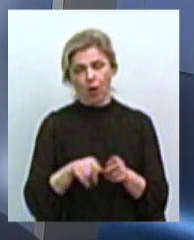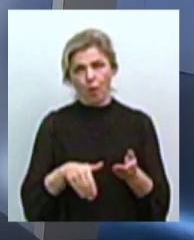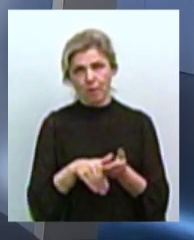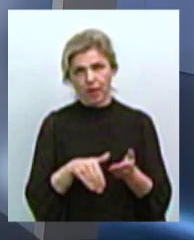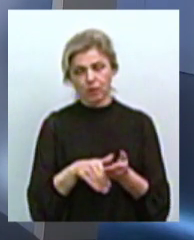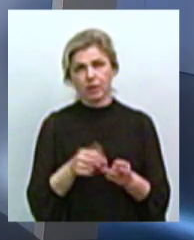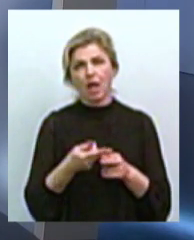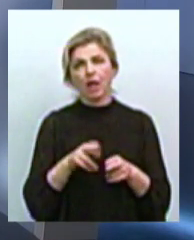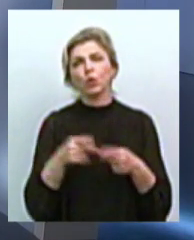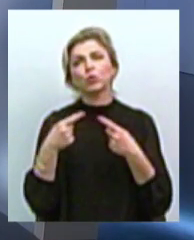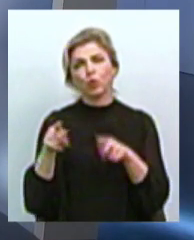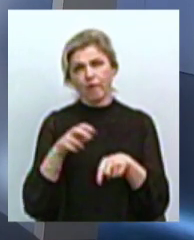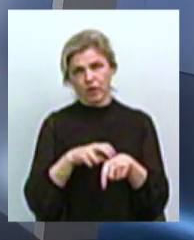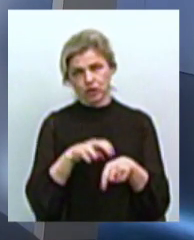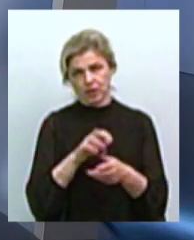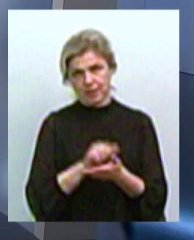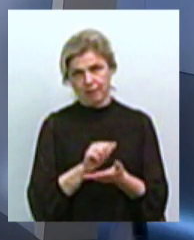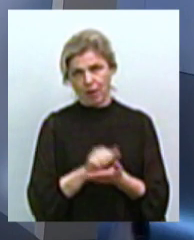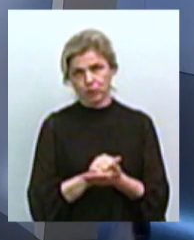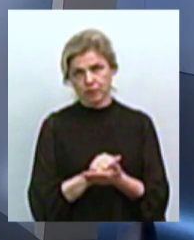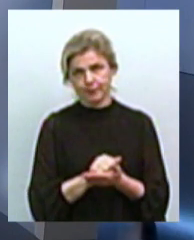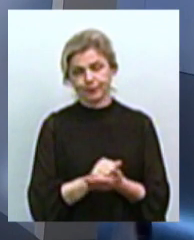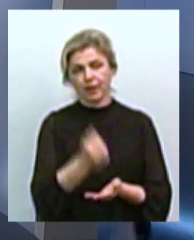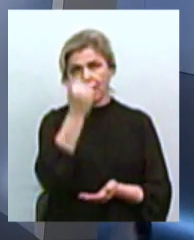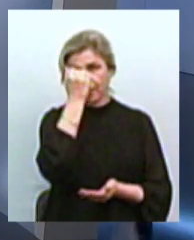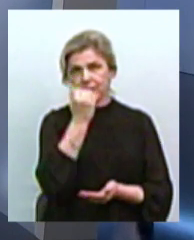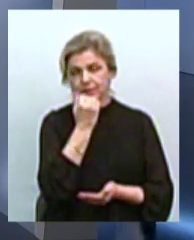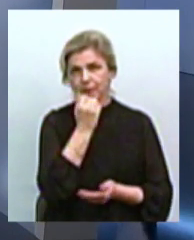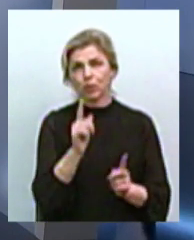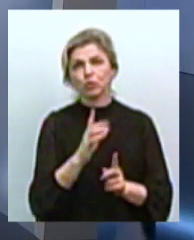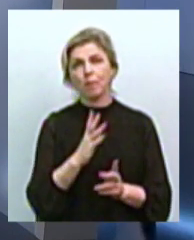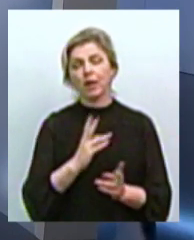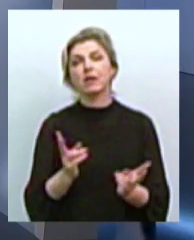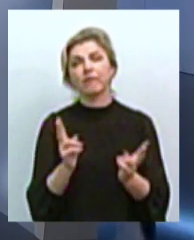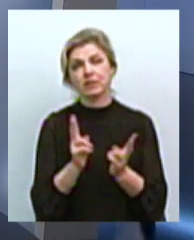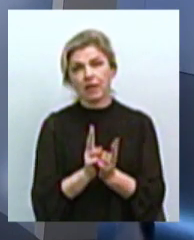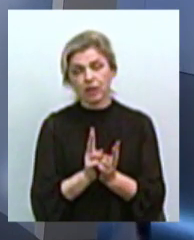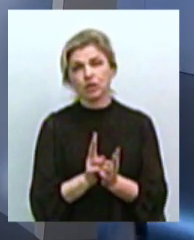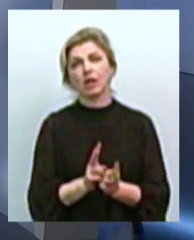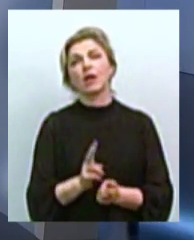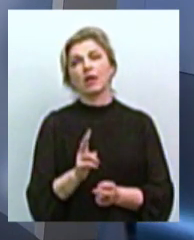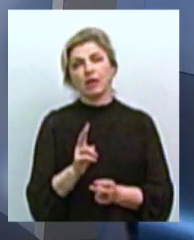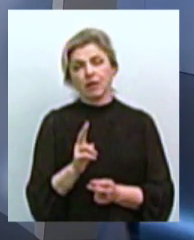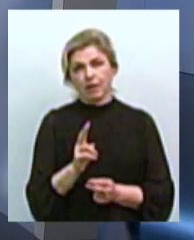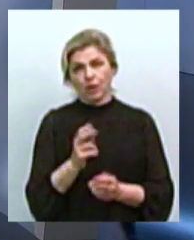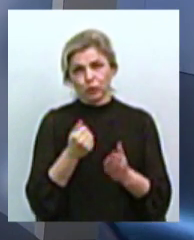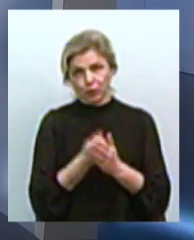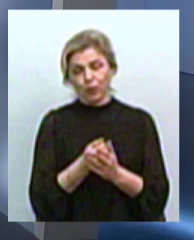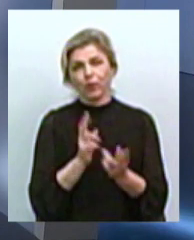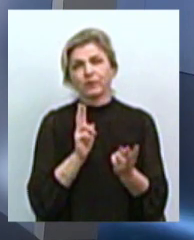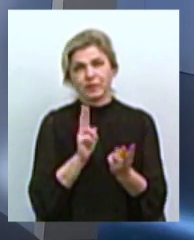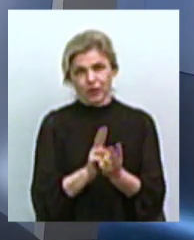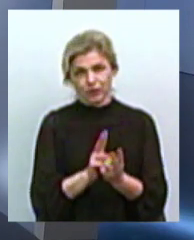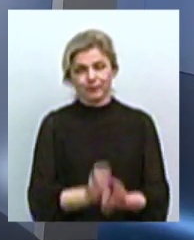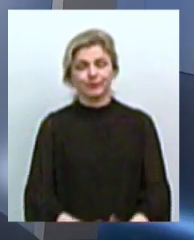інші ветеринарні лікарі. Спасибі, що Ви були сьогодні у нас в студії. «Стерилізація безпритульних тварин» – наша тема, якою